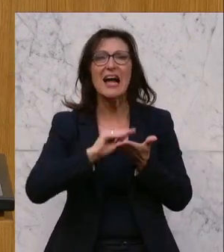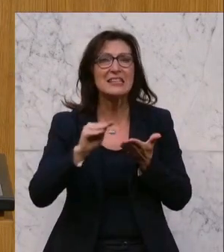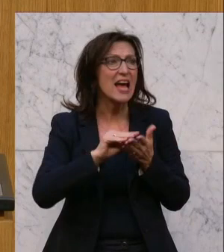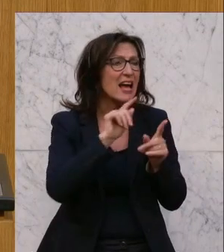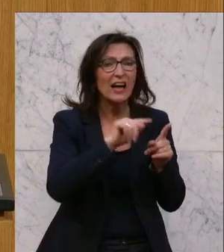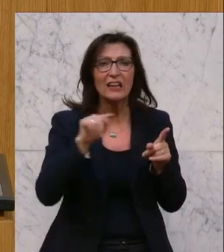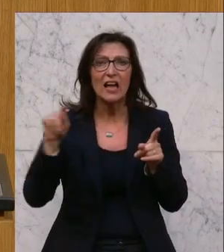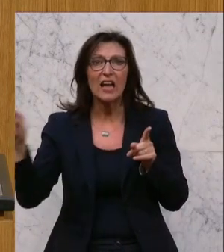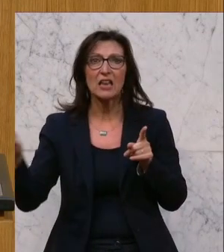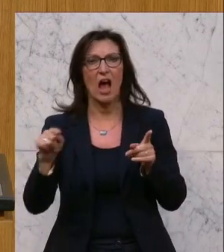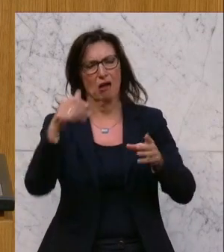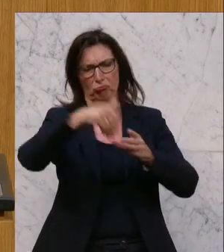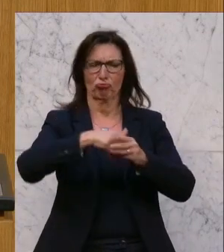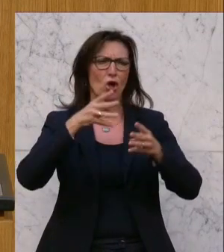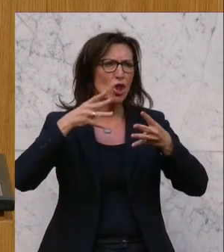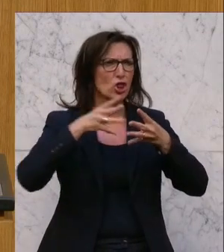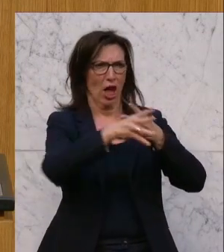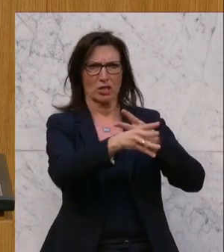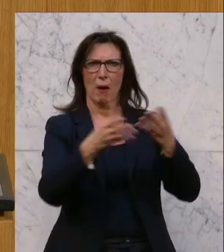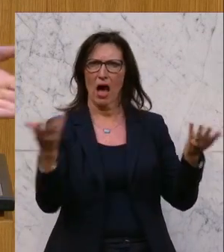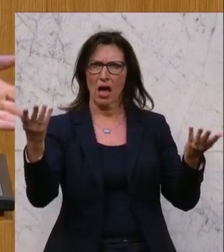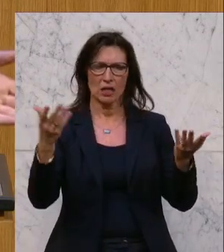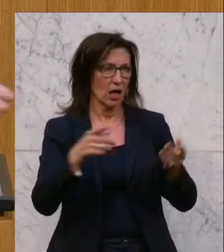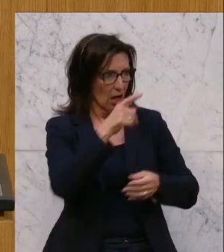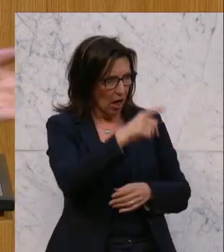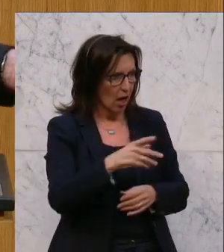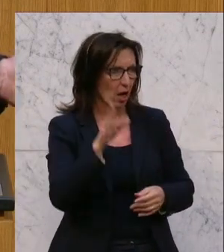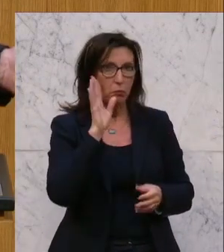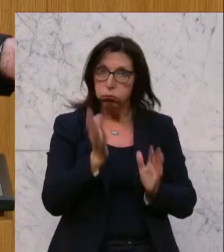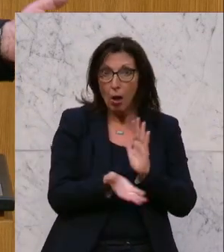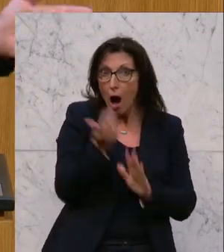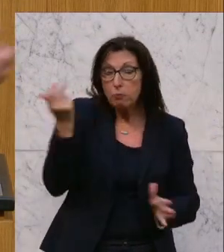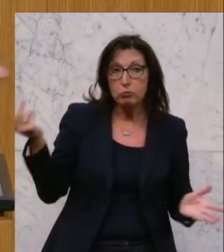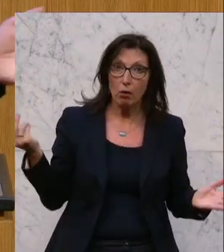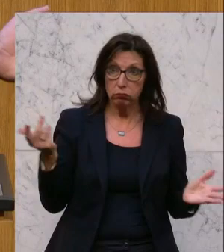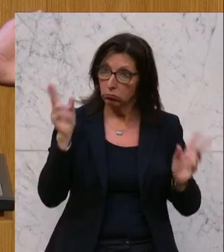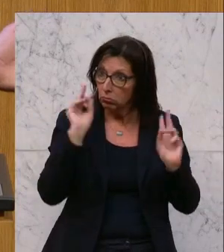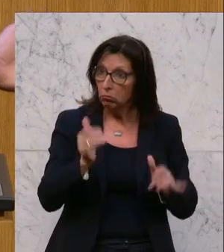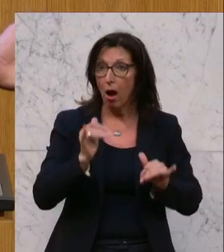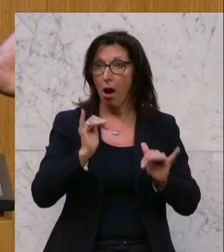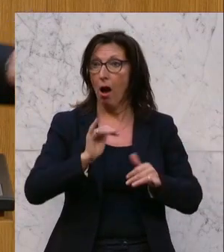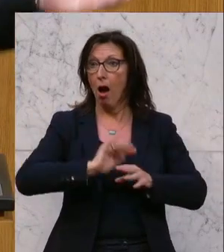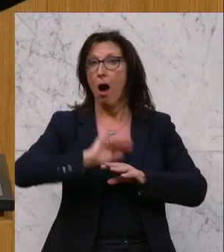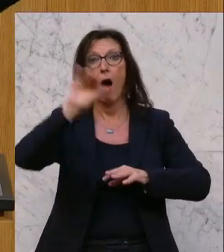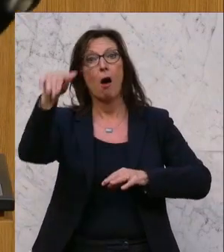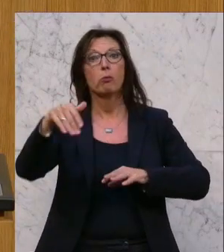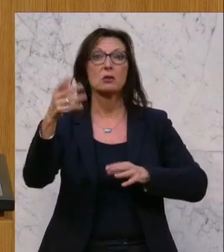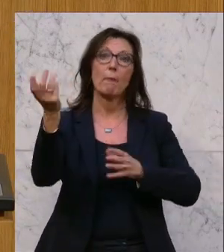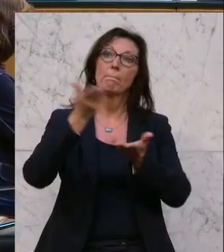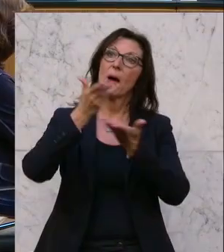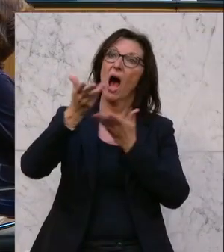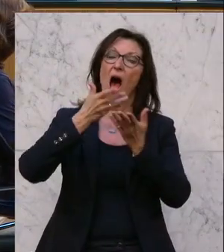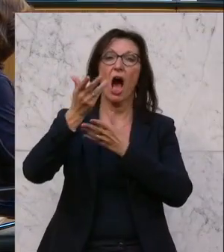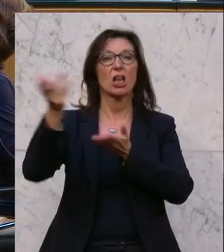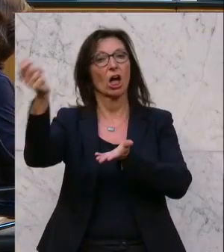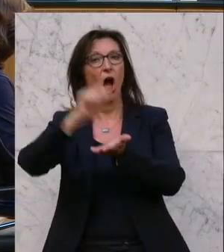die sind wenigstens transparent. Die kann man durchleuchten. Aber schaffen wir sie ab. Machen wir zukünftig externe Politberater. Da seid ihr ja gar